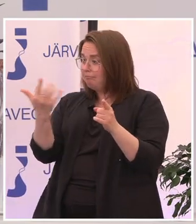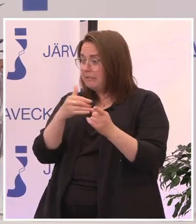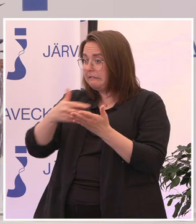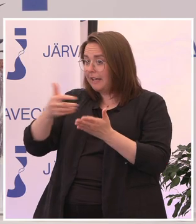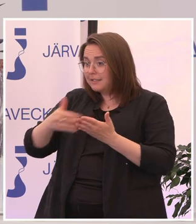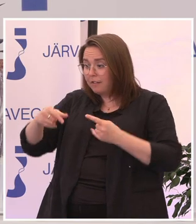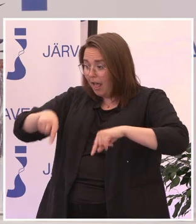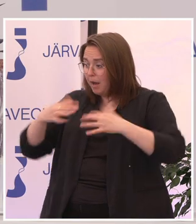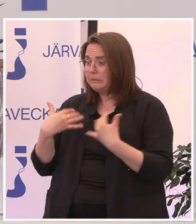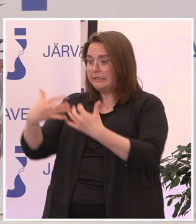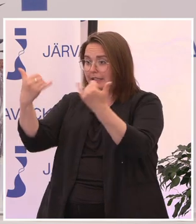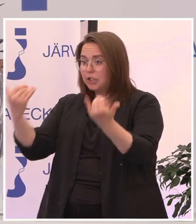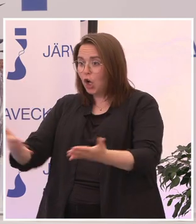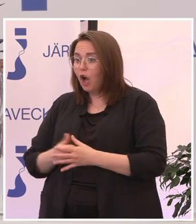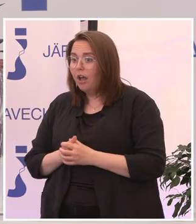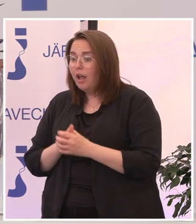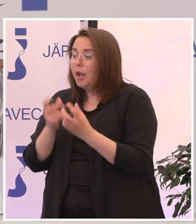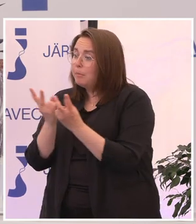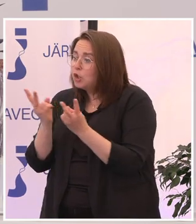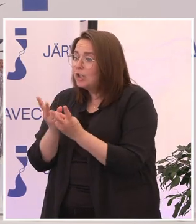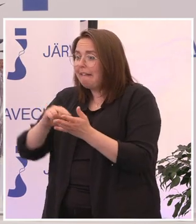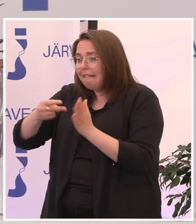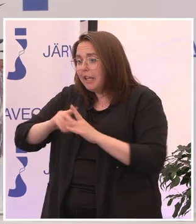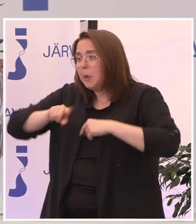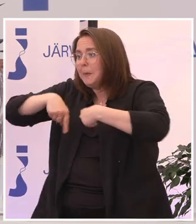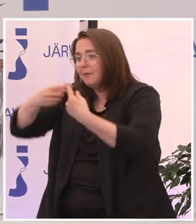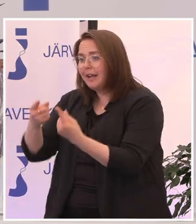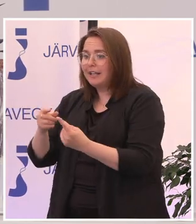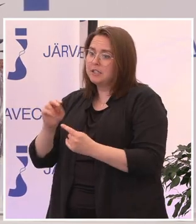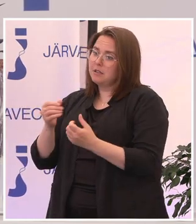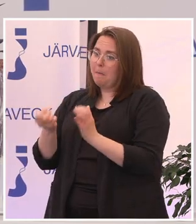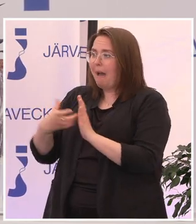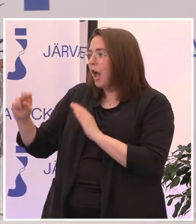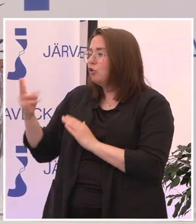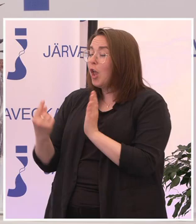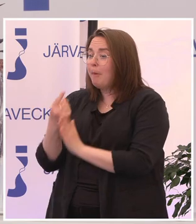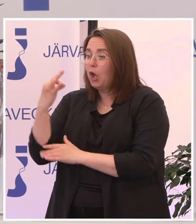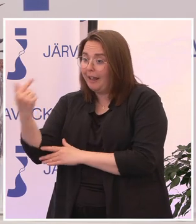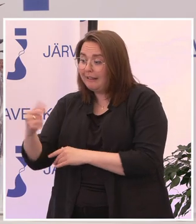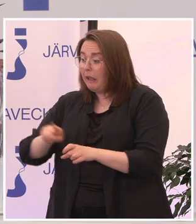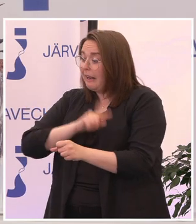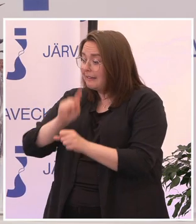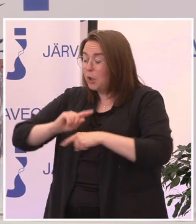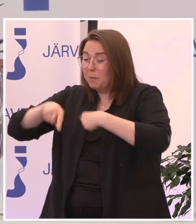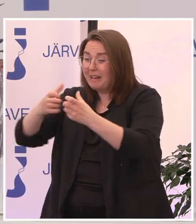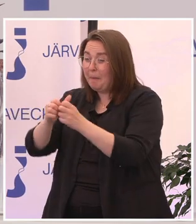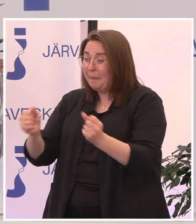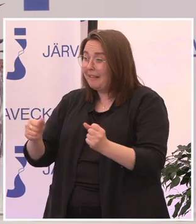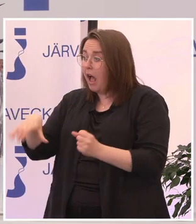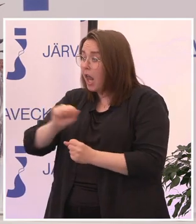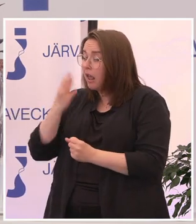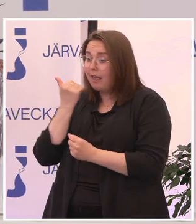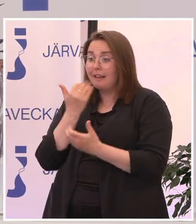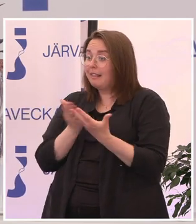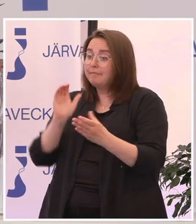evenemang. det, alltså tekniken utvecklas och ger nya möjligheter egentligen hela tiden, men den kommer inte alla människor